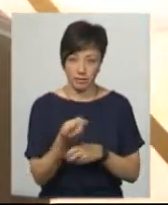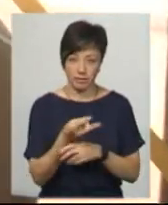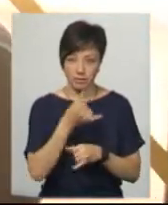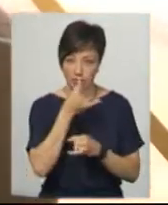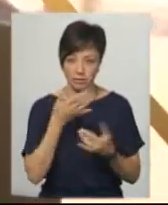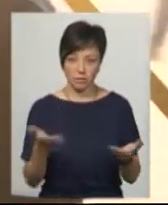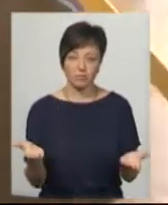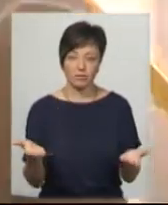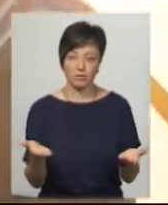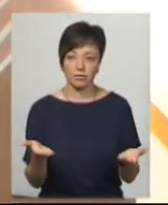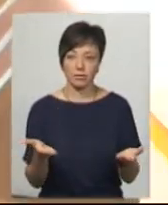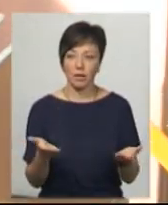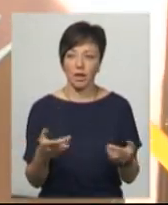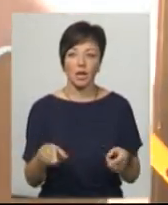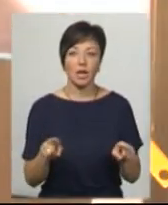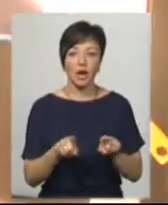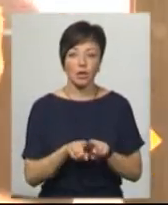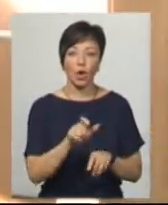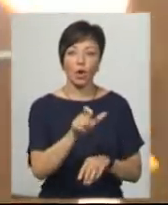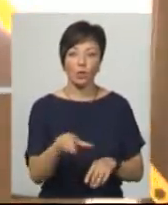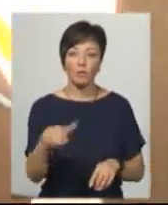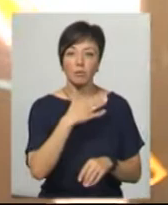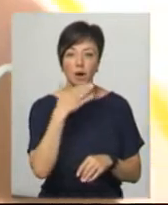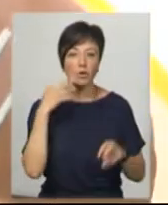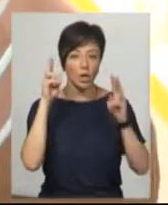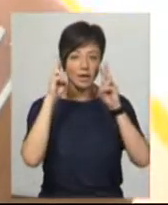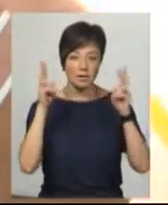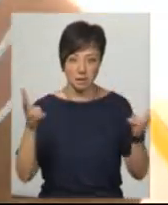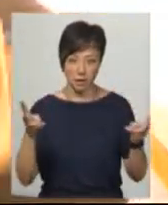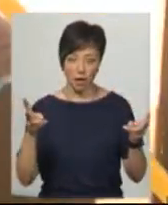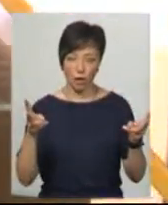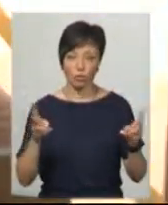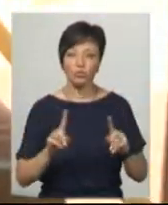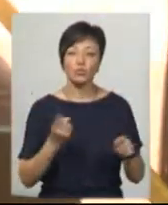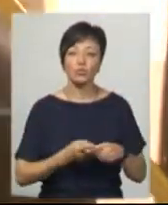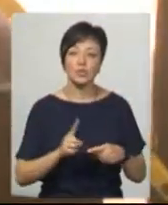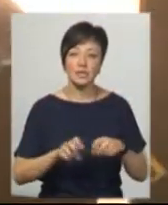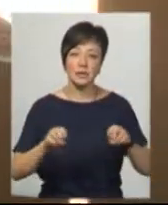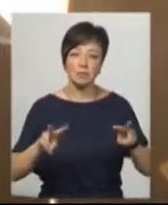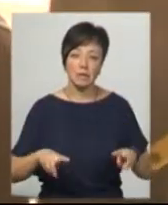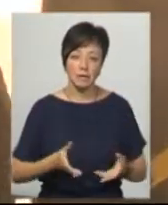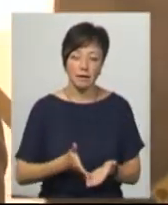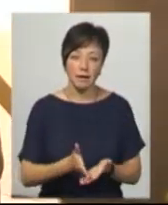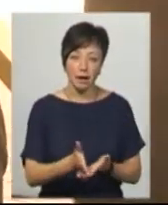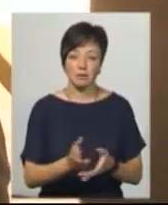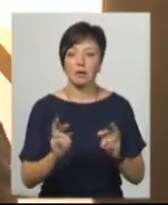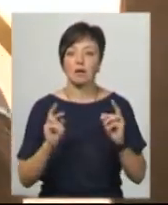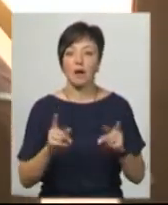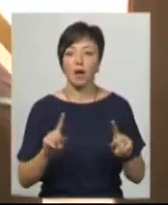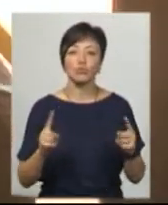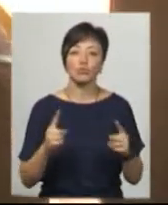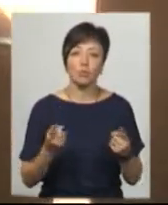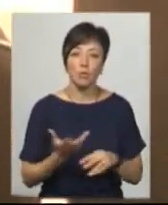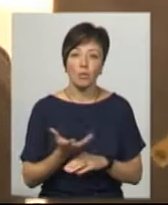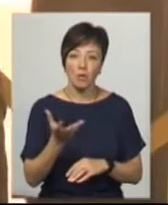буду з салона. Ну, так що люди багато не знають, що це за спецрейс, чого він